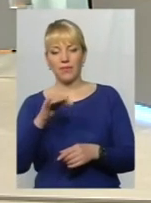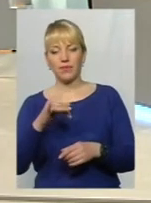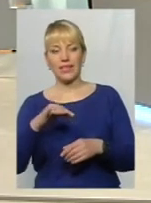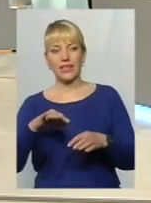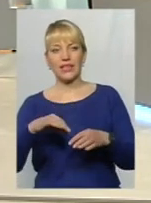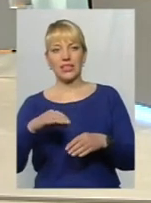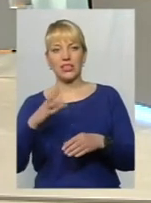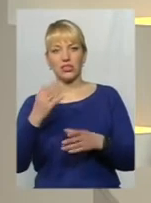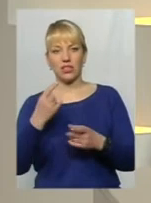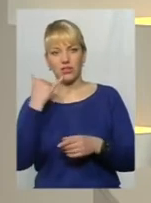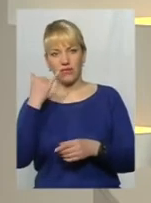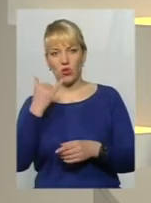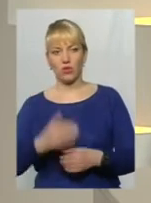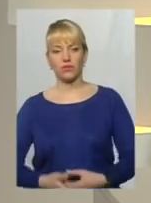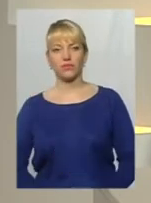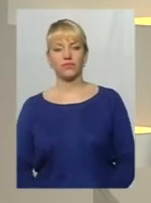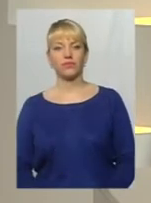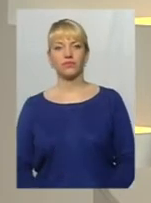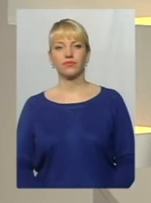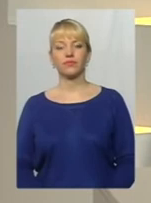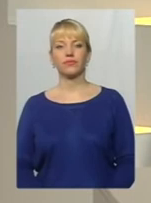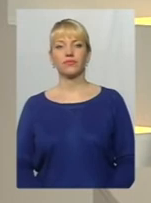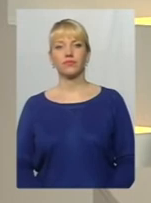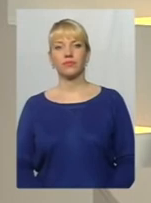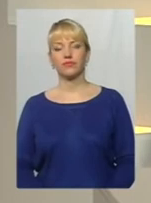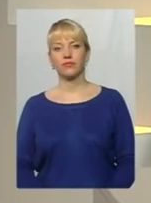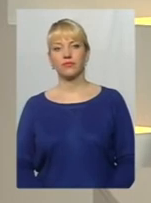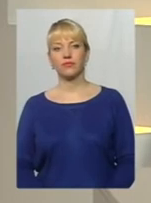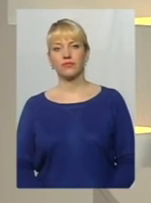повернемося. В нас є ще один дзвінок у студію. Давайте послухаємо. Доброго дня.